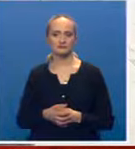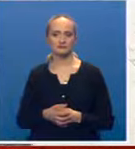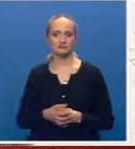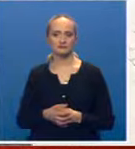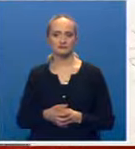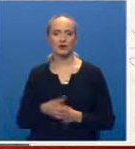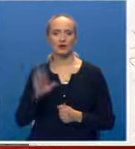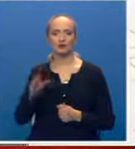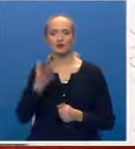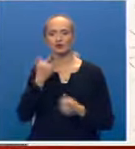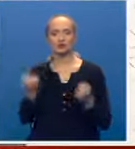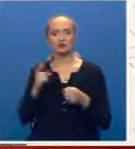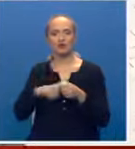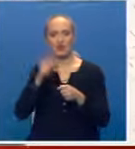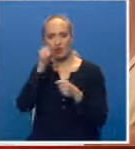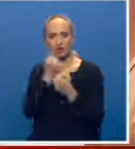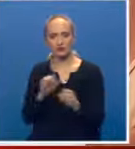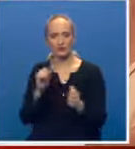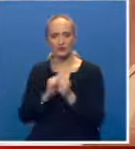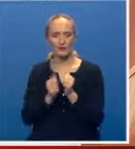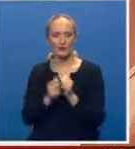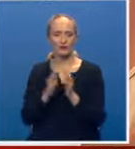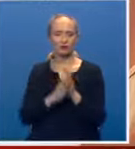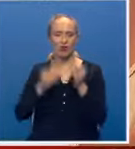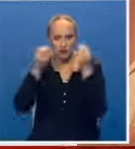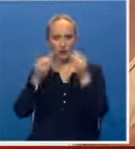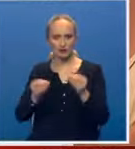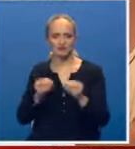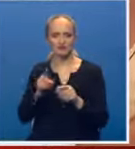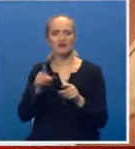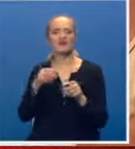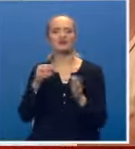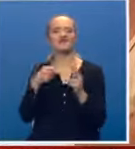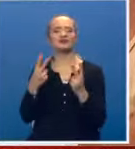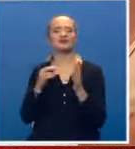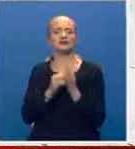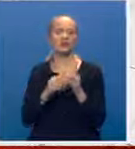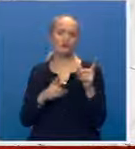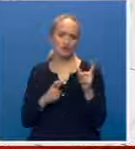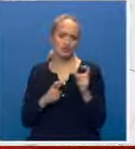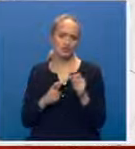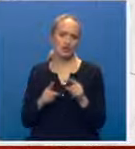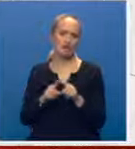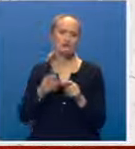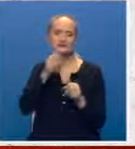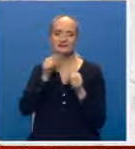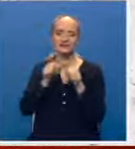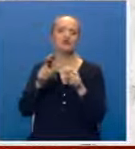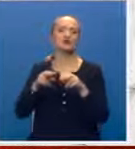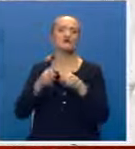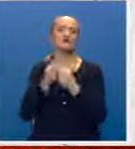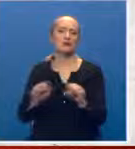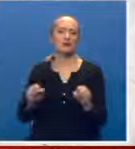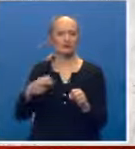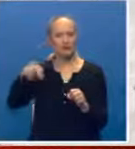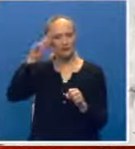Ovako su učesnici Narodno-slobodilačke borbe otpočeli obilježavanje za njih najbitnijeg datuma u istoriji i sinonima za slobodu. Evocirali